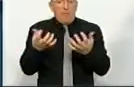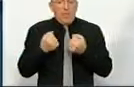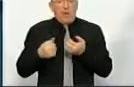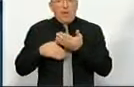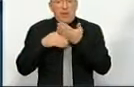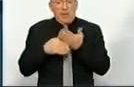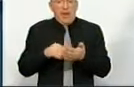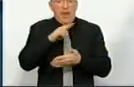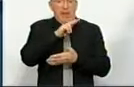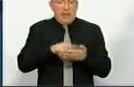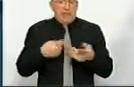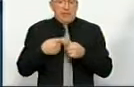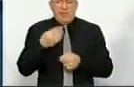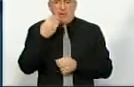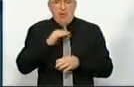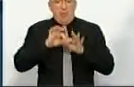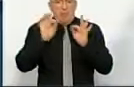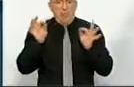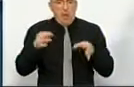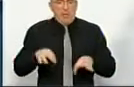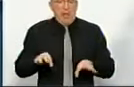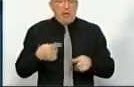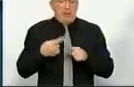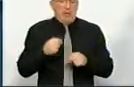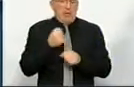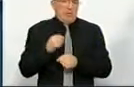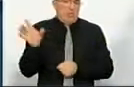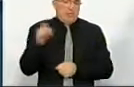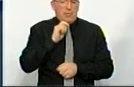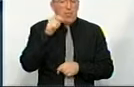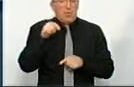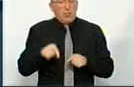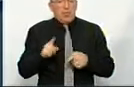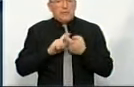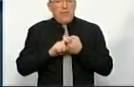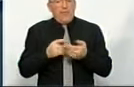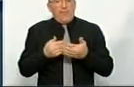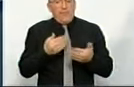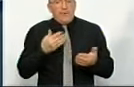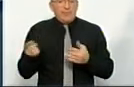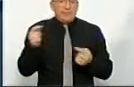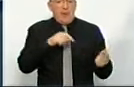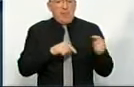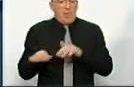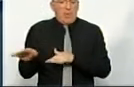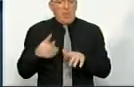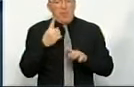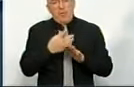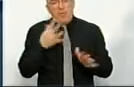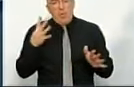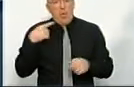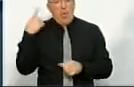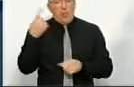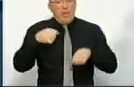допомагає їм з ліцензією. Оце найкраща модель, і так би мала запрацювати по всій країні. Але тут все залежить від взаємодії. І, в першу чергу,